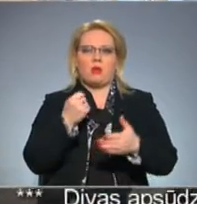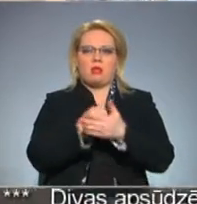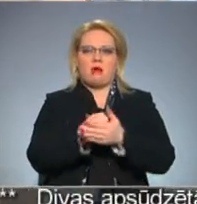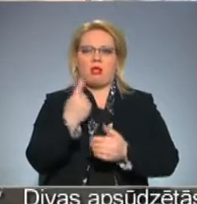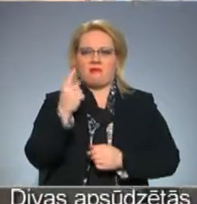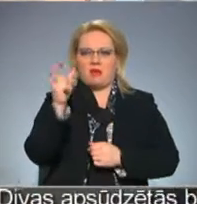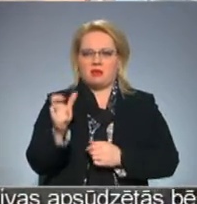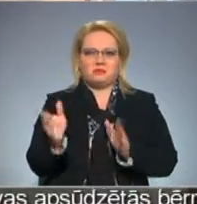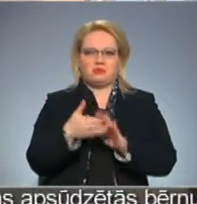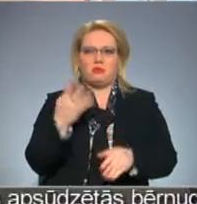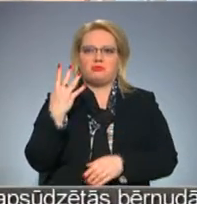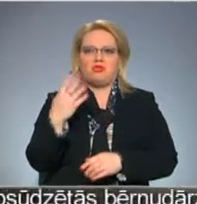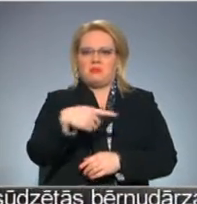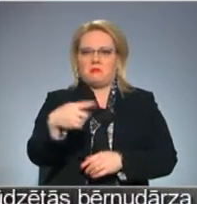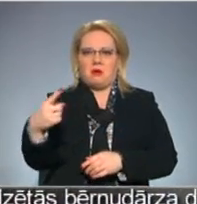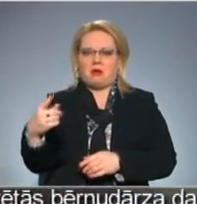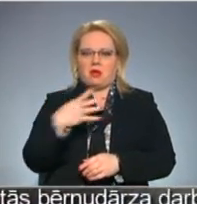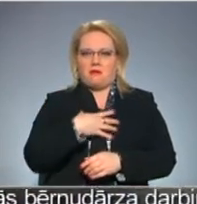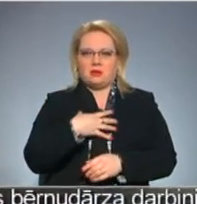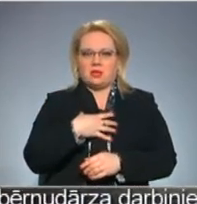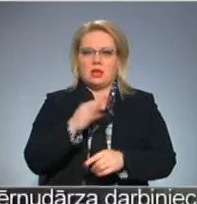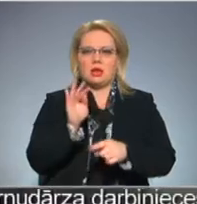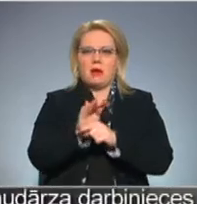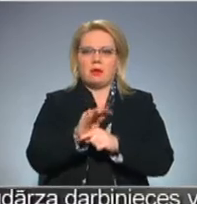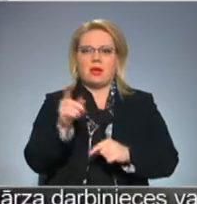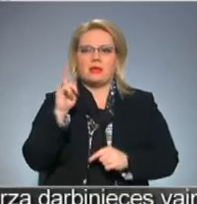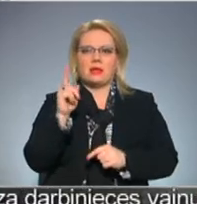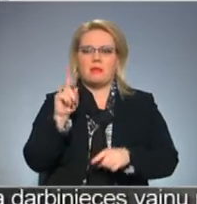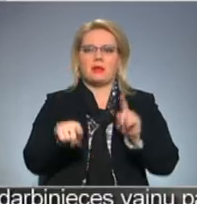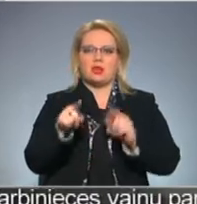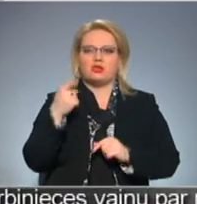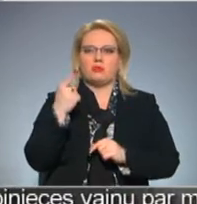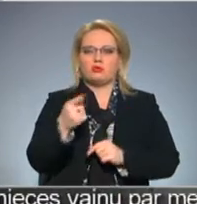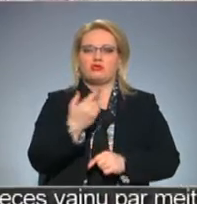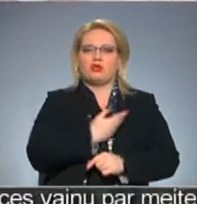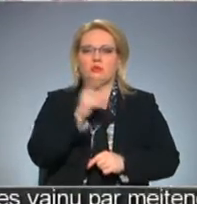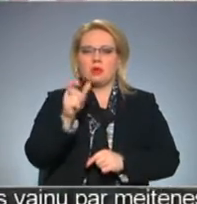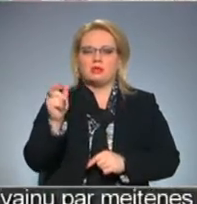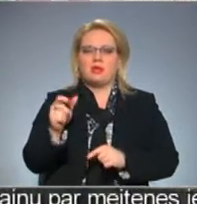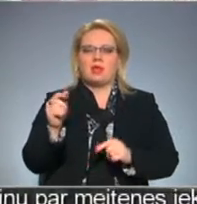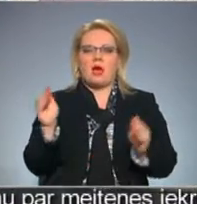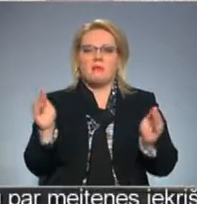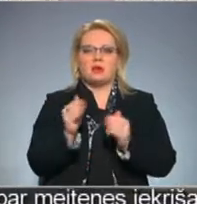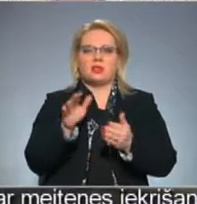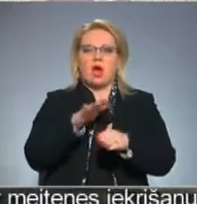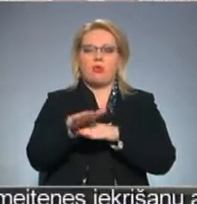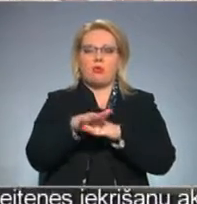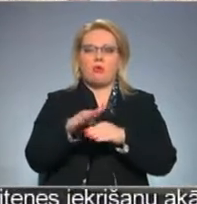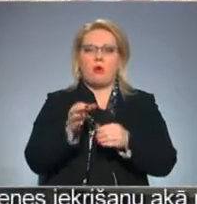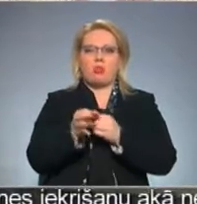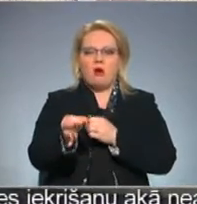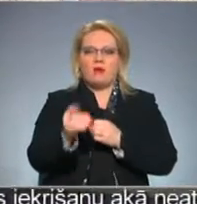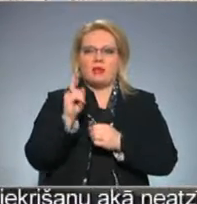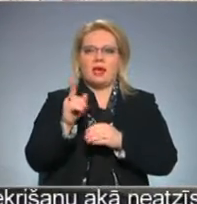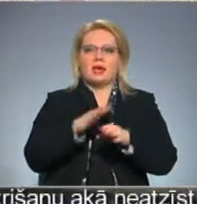viens, priekškārt tie četri pārējie. Jāpiebilst, ka tikai par dažiem tūkstošiem iedzīvotājiem mazākajā tukuma novidā izpildirektoram ir